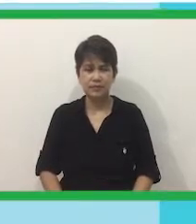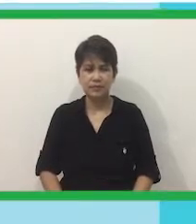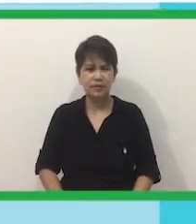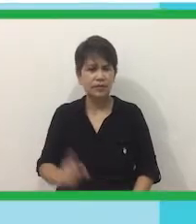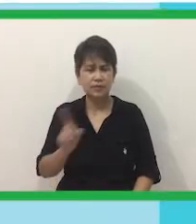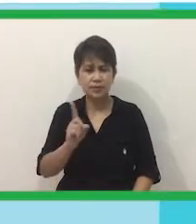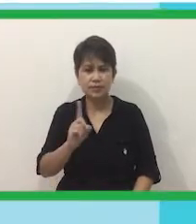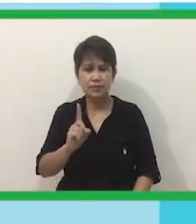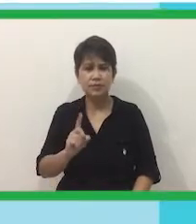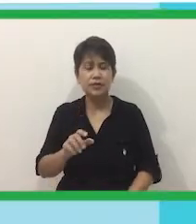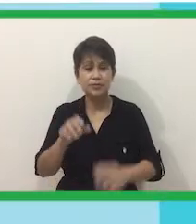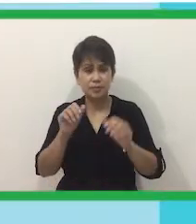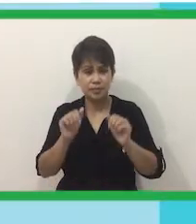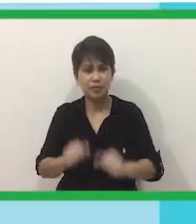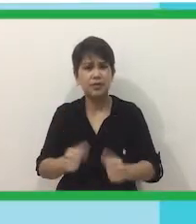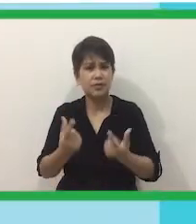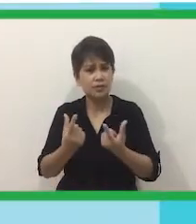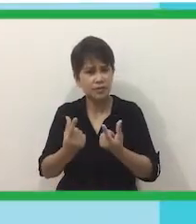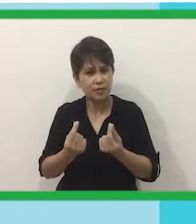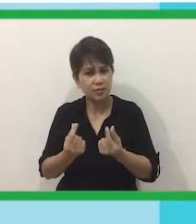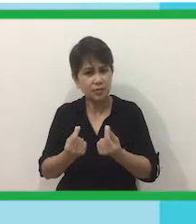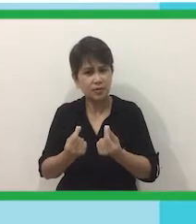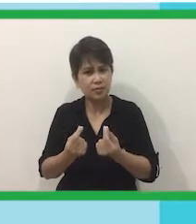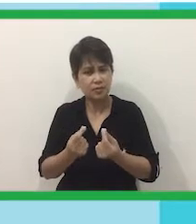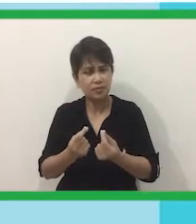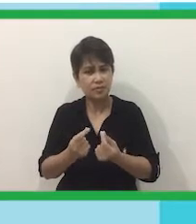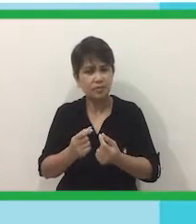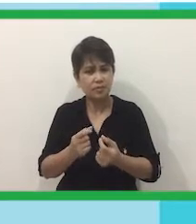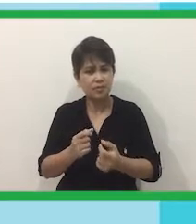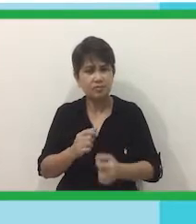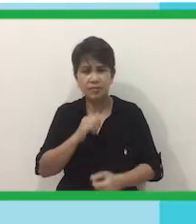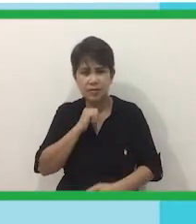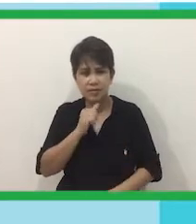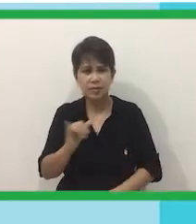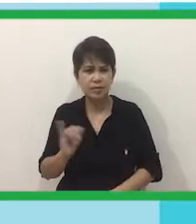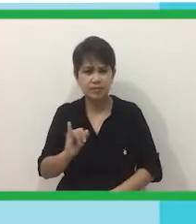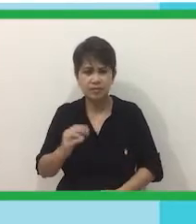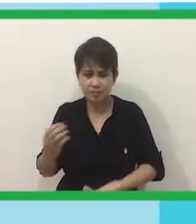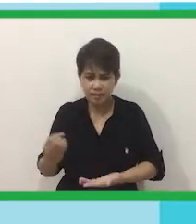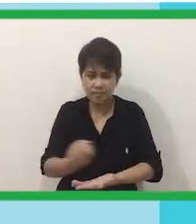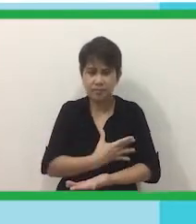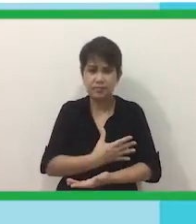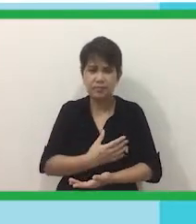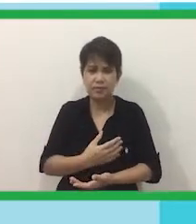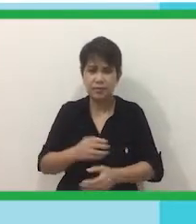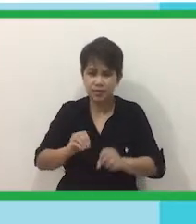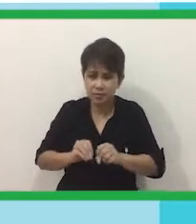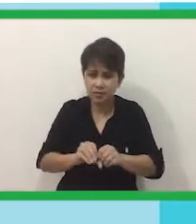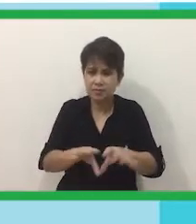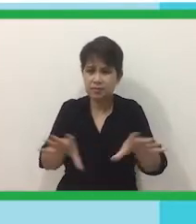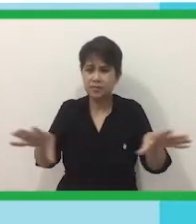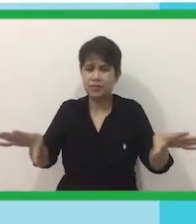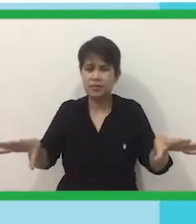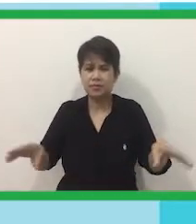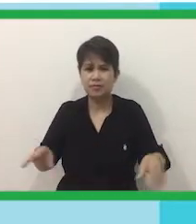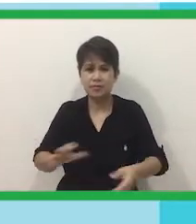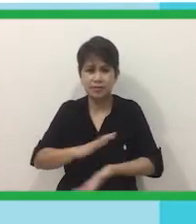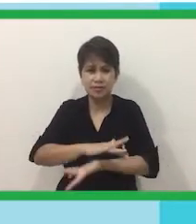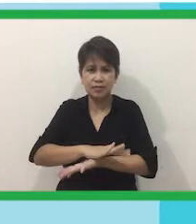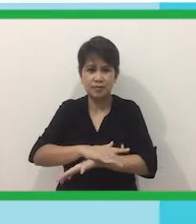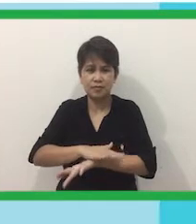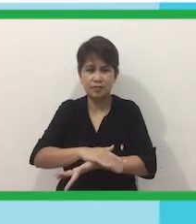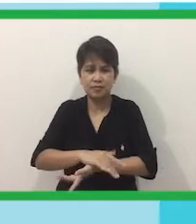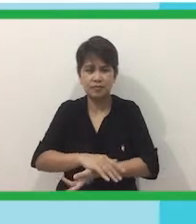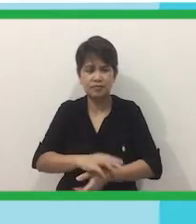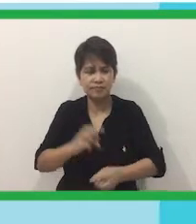Ano po Ang pwedeng Gawin Nanay Para Hindi na Mahawa O hindi Makahawa Ng Coronavirus Pag